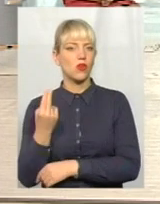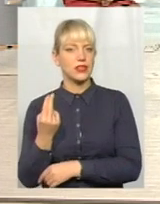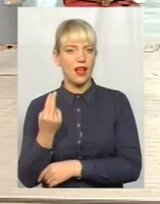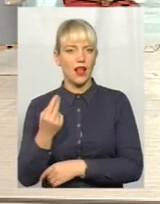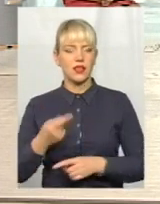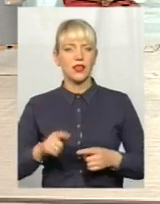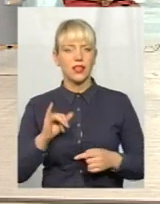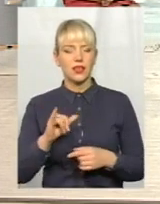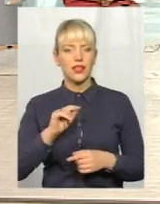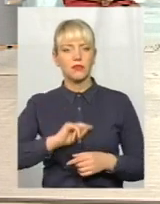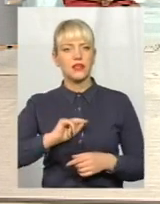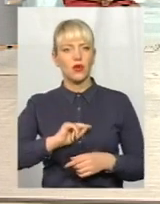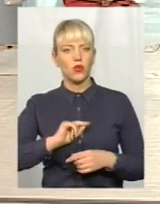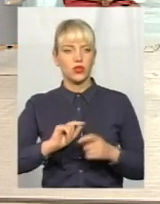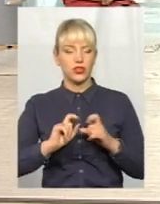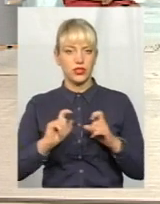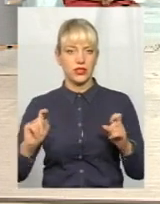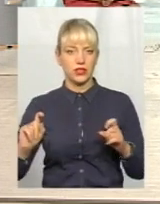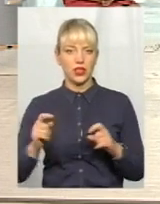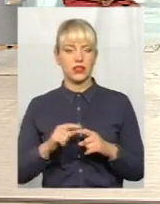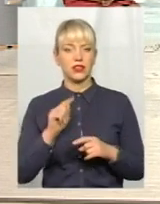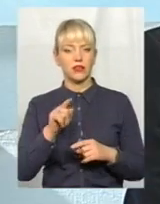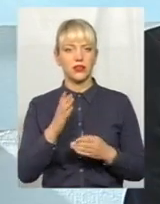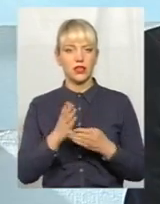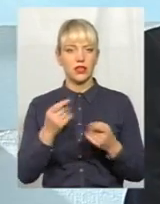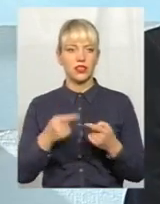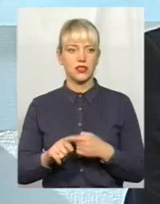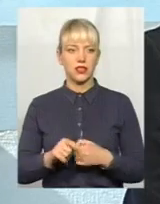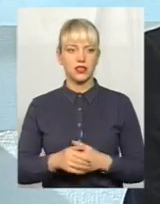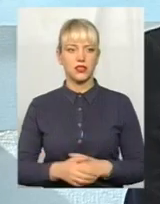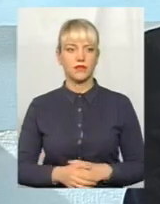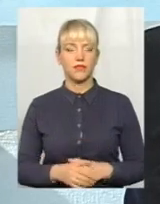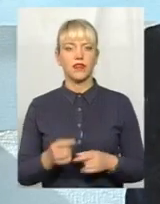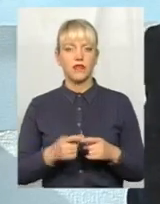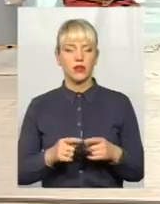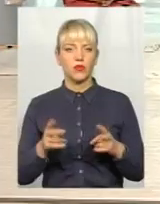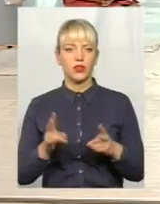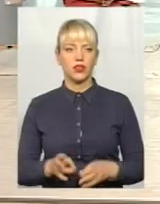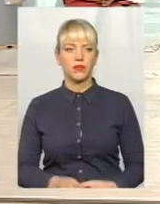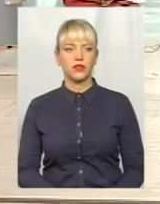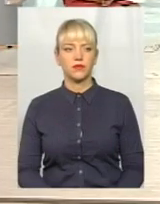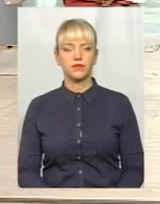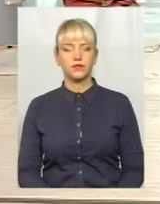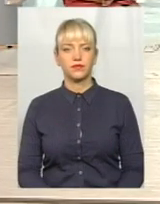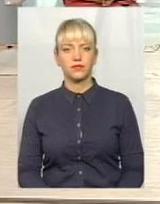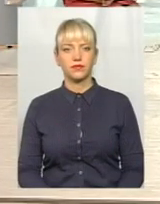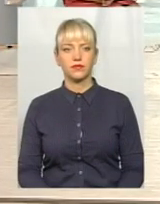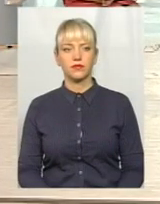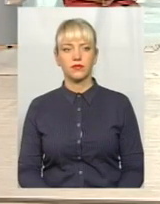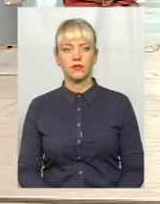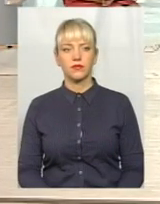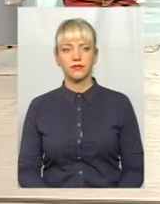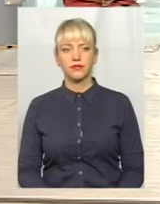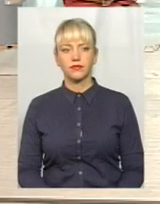психологічний заклад. Тобто, є різниця, і він потрібен. Дякую, пане Леонід. Пані Леся. Я